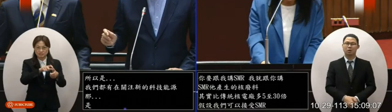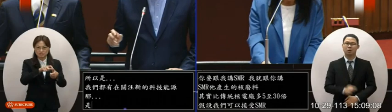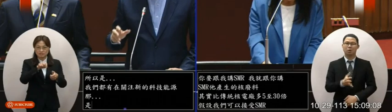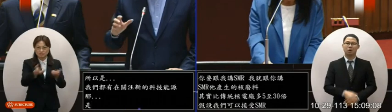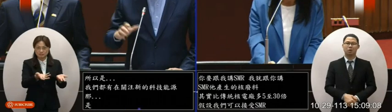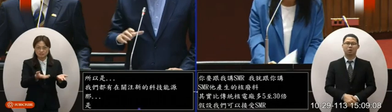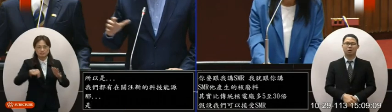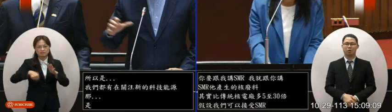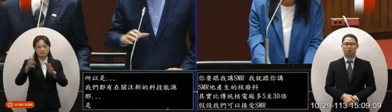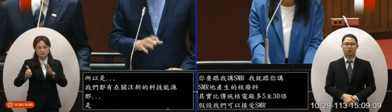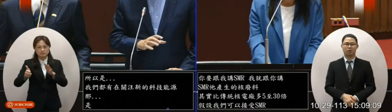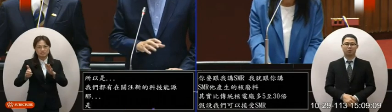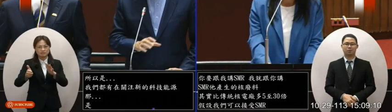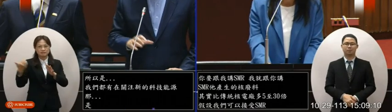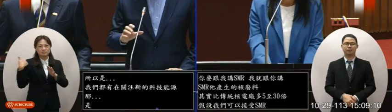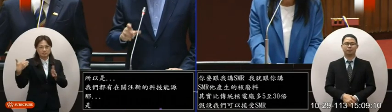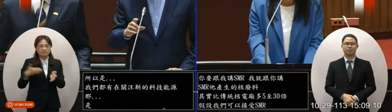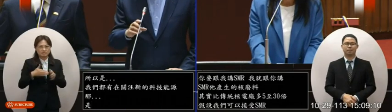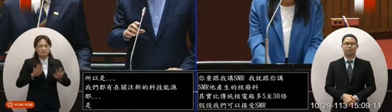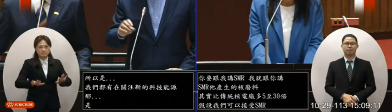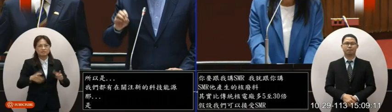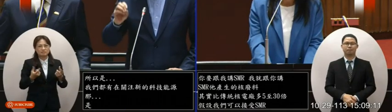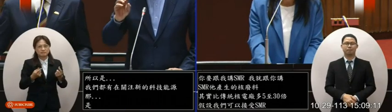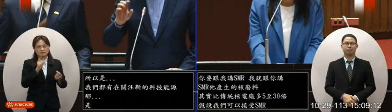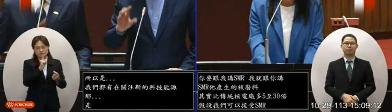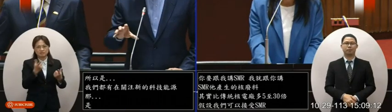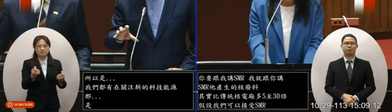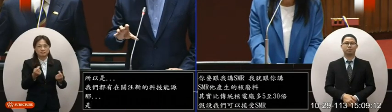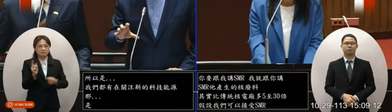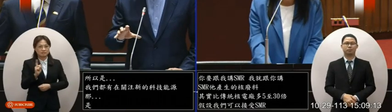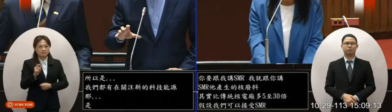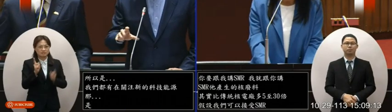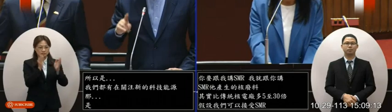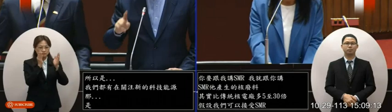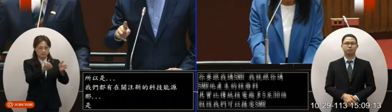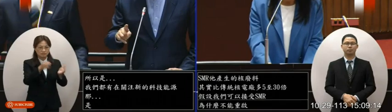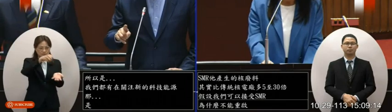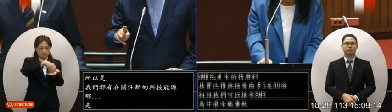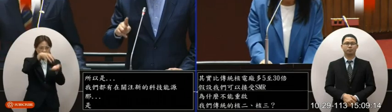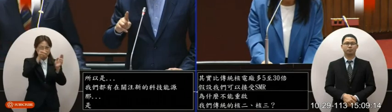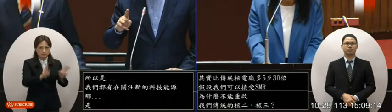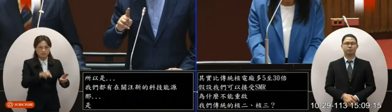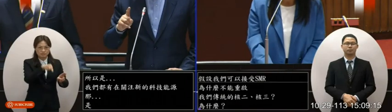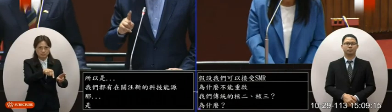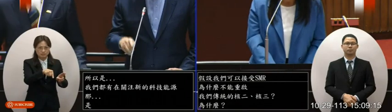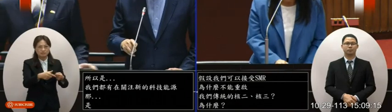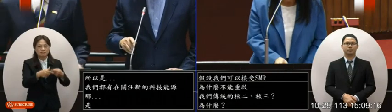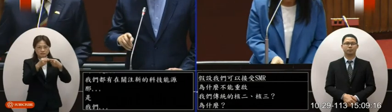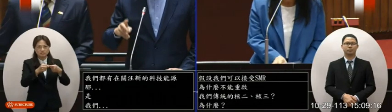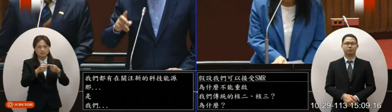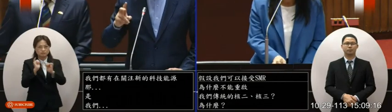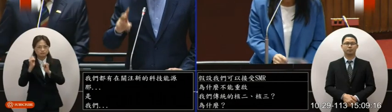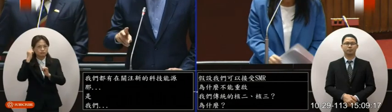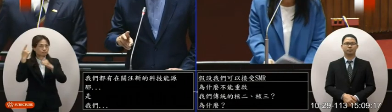院長我們從過去一直到現在都在講我們對核能的關注就是第一個它是大家有共